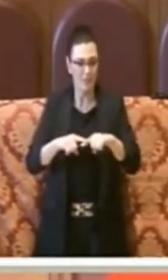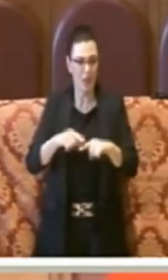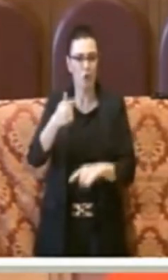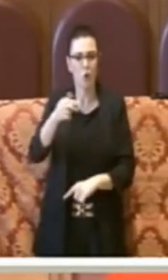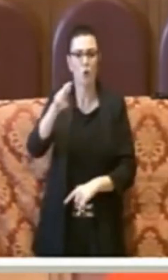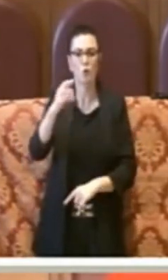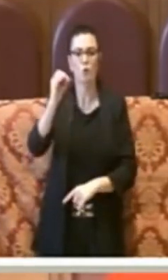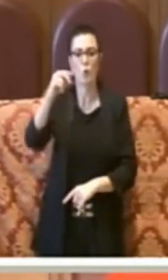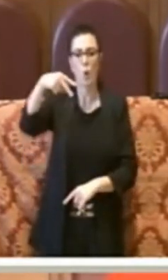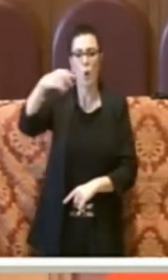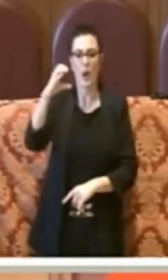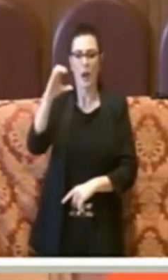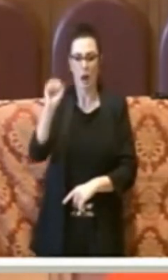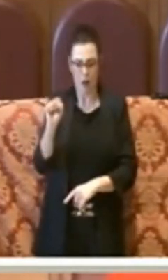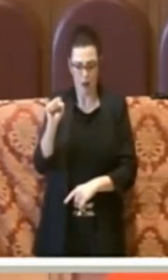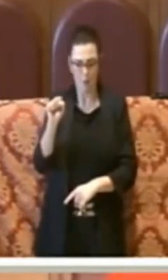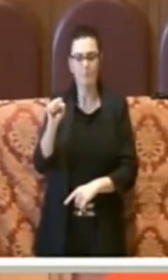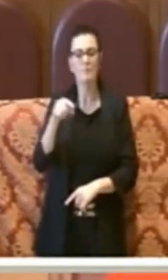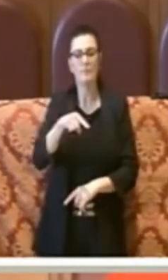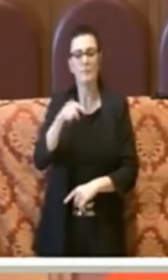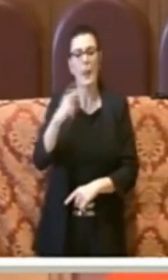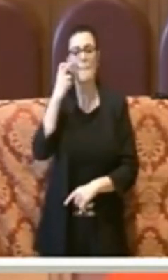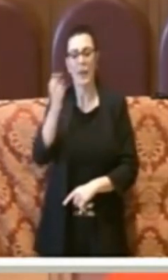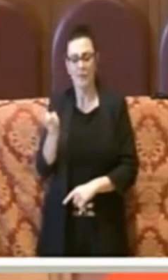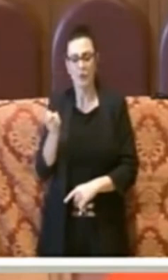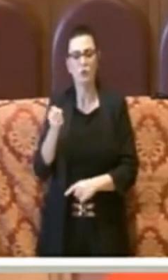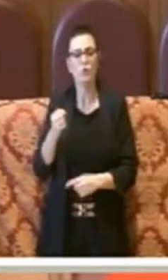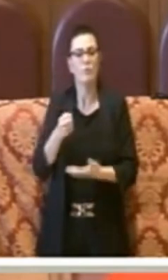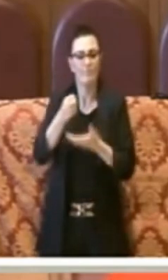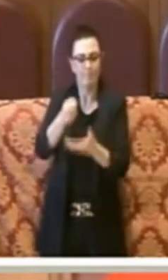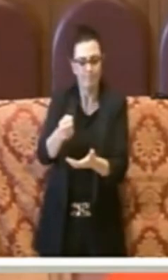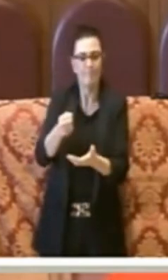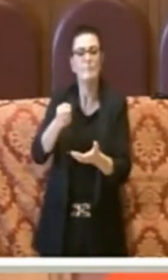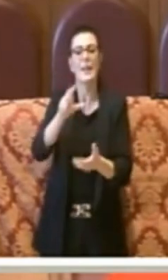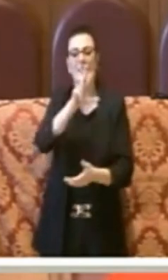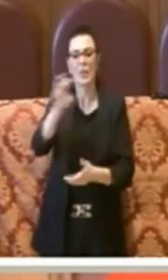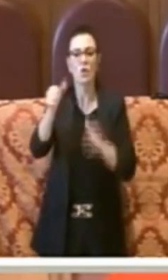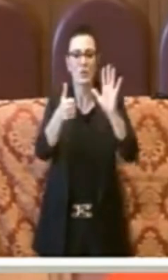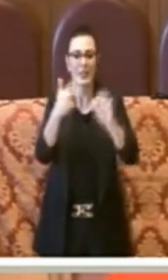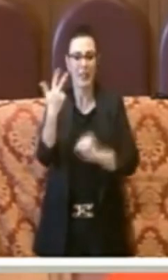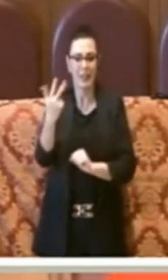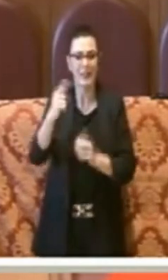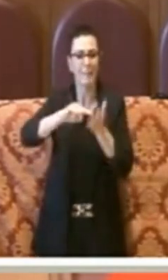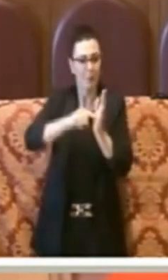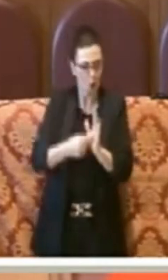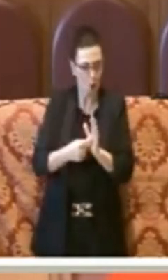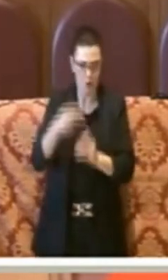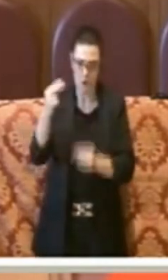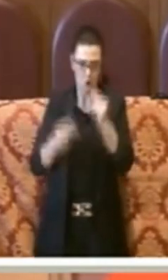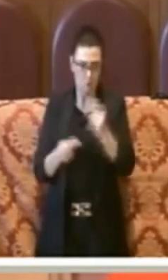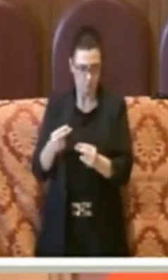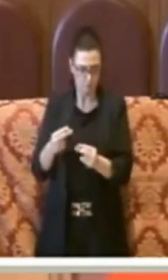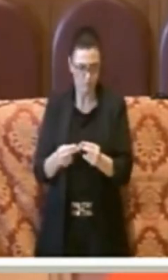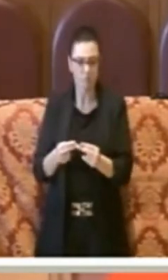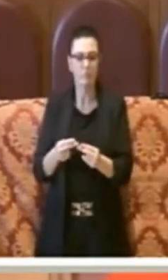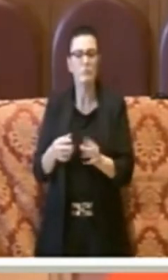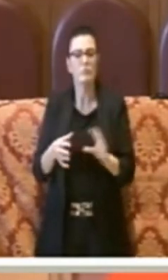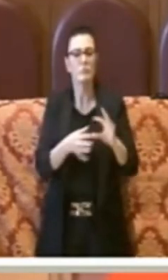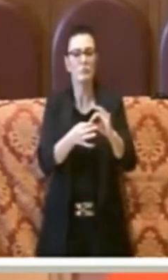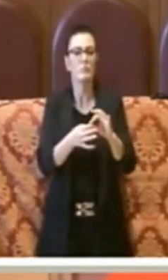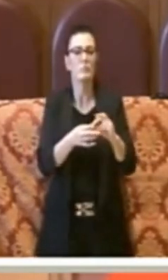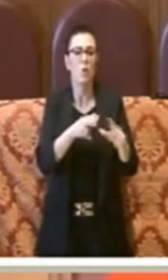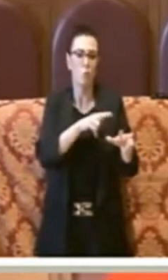aveva previsto uno stanziamento di 363 milioni complessivo sul dipartimenti e municipi.